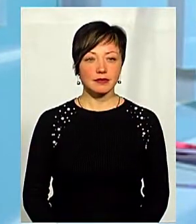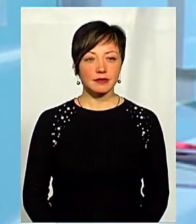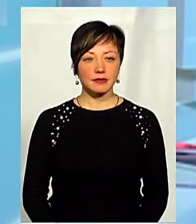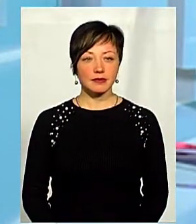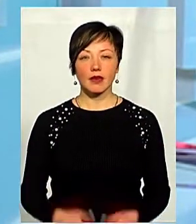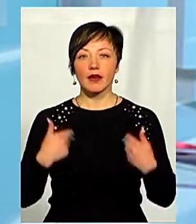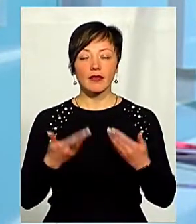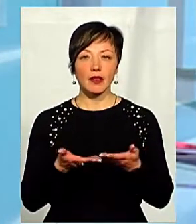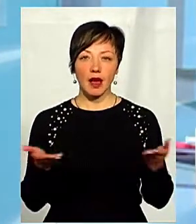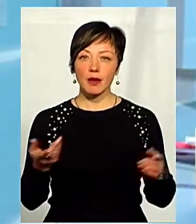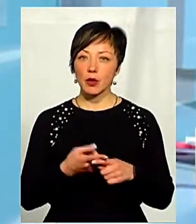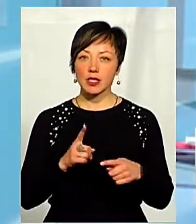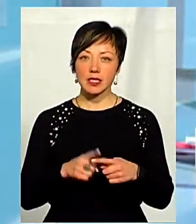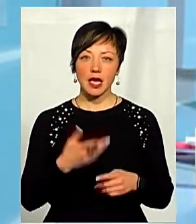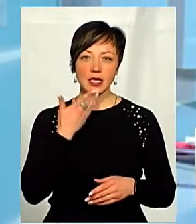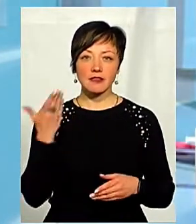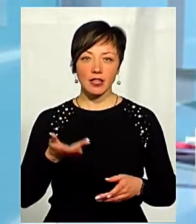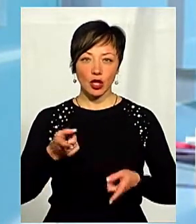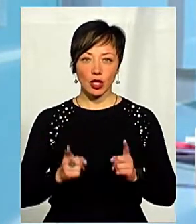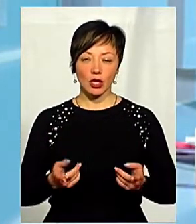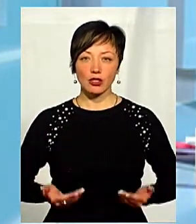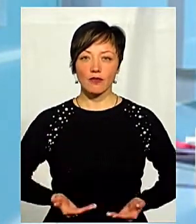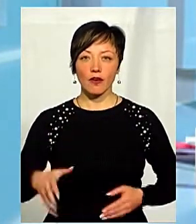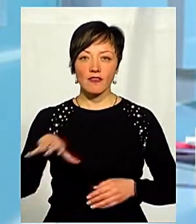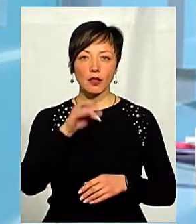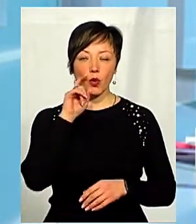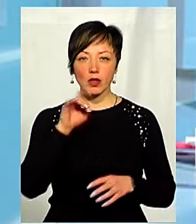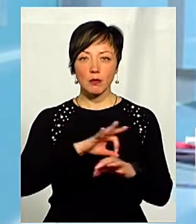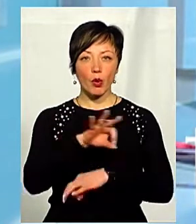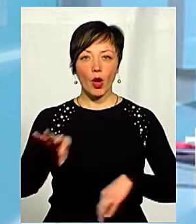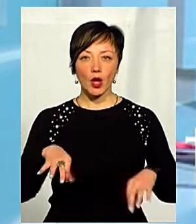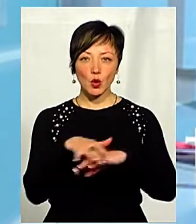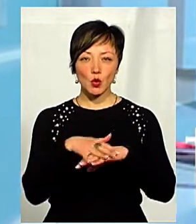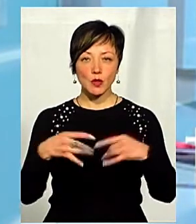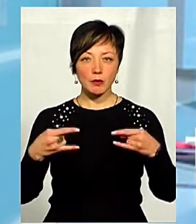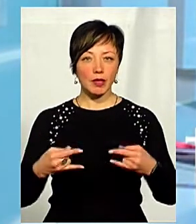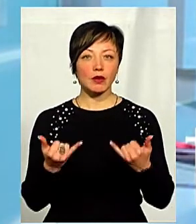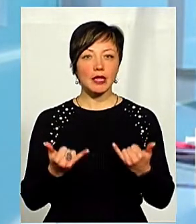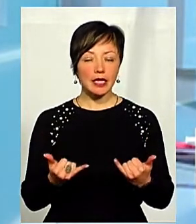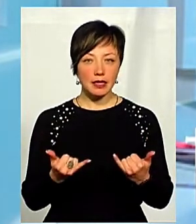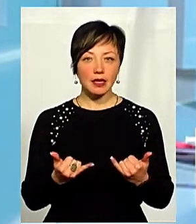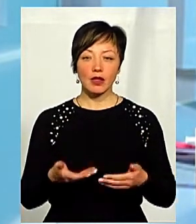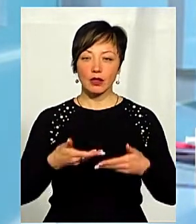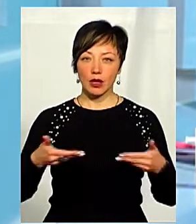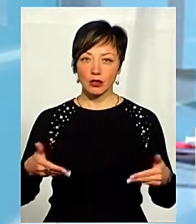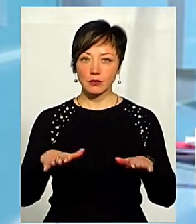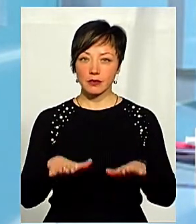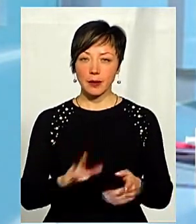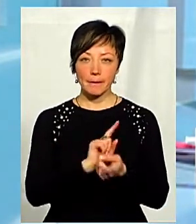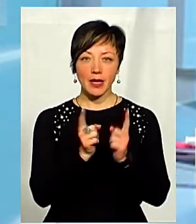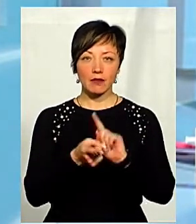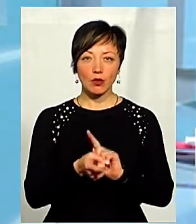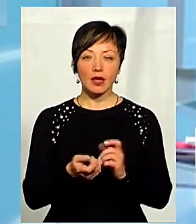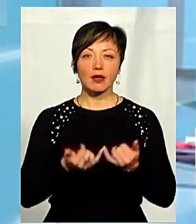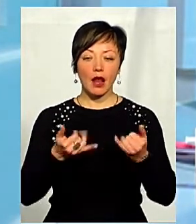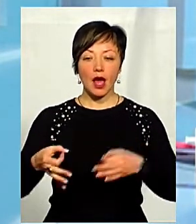Вітаємо! Це звіти «Наживо всеукраїнський» медіапроєкт Суспільного. І нині студія наша перетворюється на